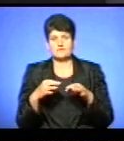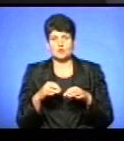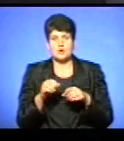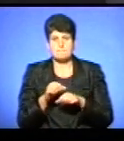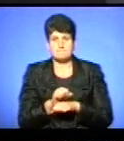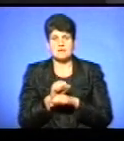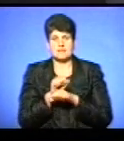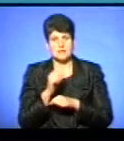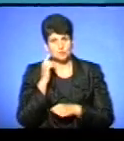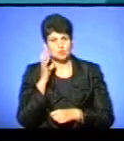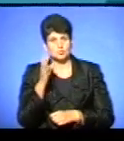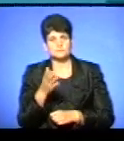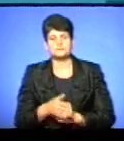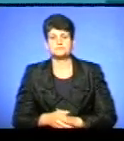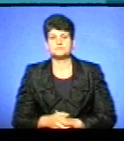почуємо.